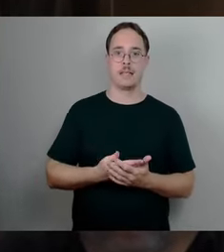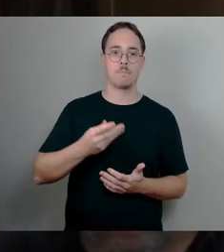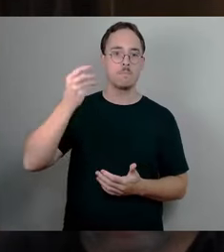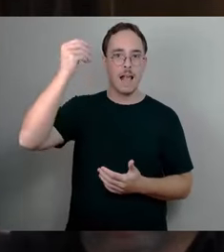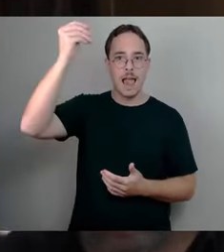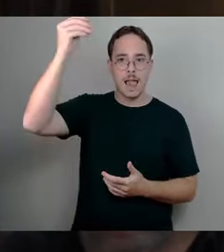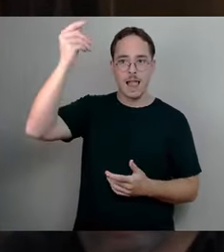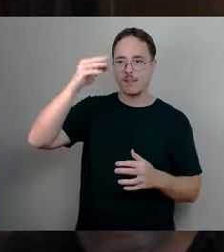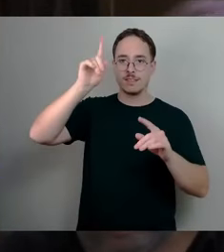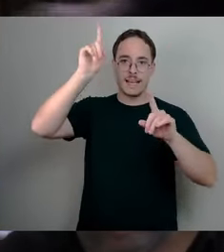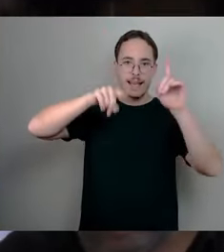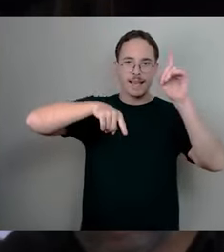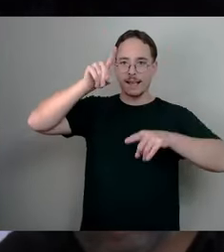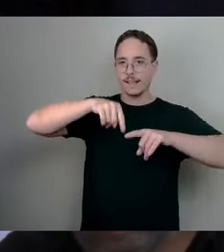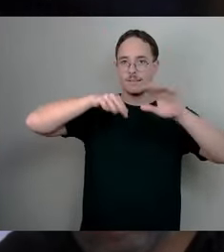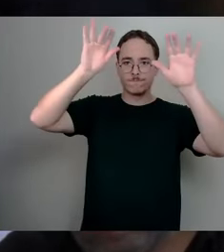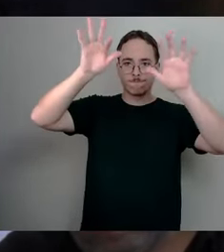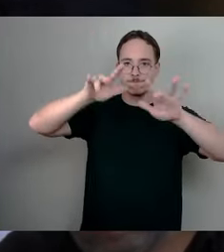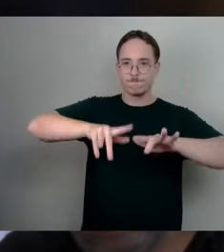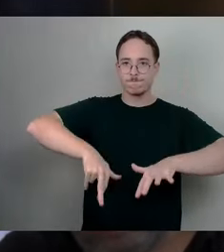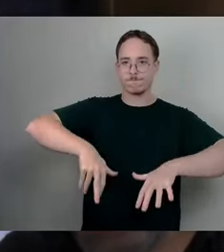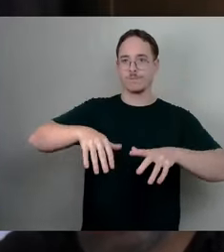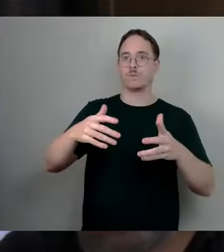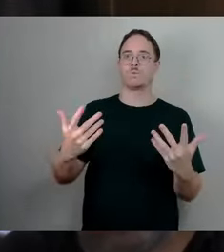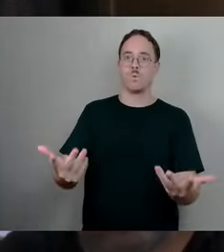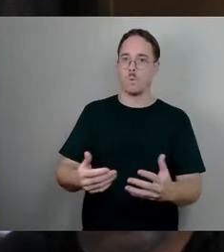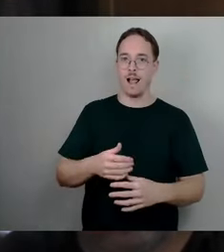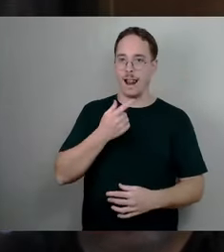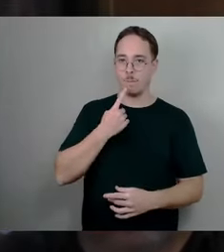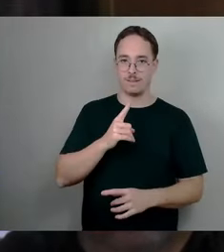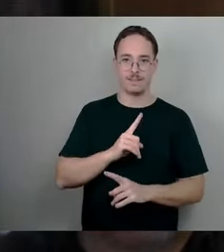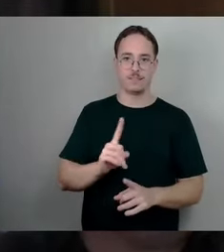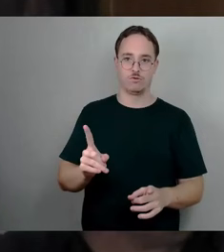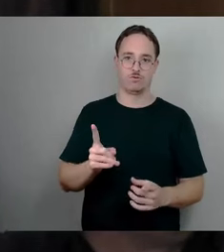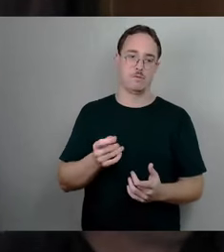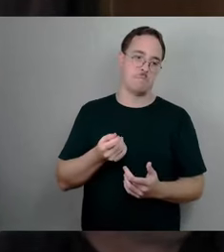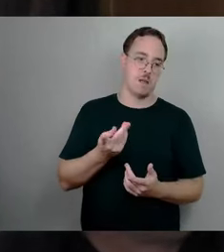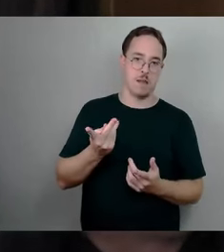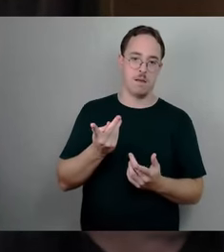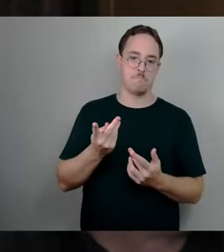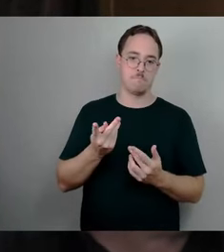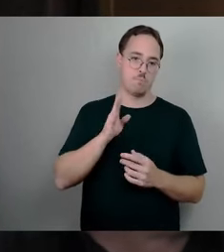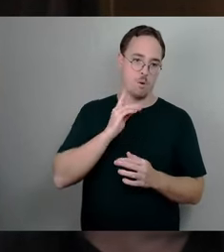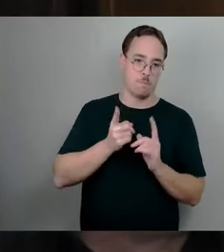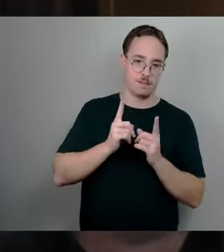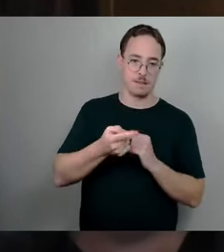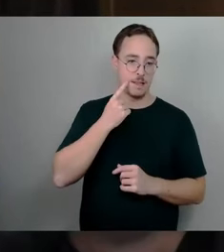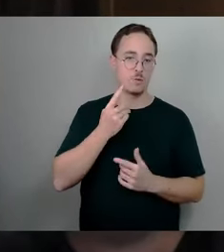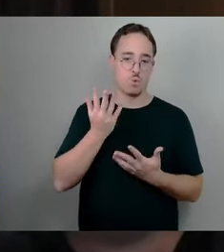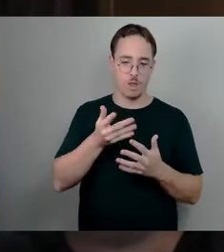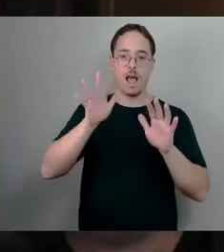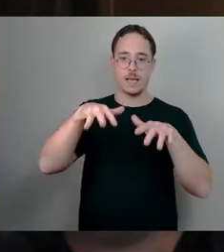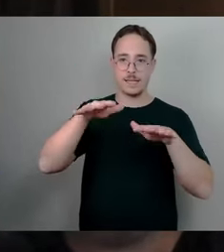Auch wenn der eine oder andere Fachbürgermeister das offenbar immer noch meint. So, jetzt